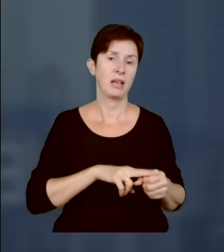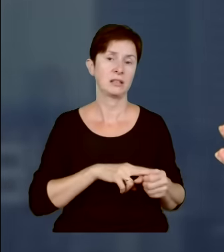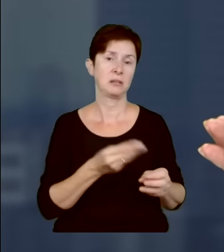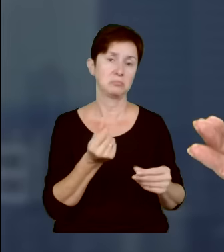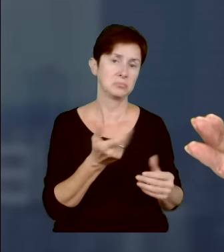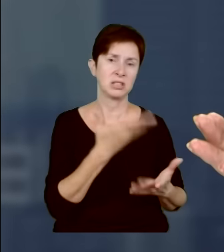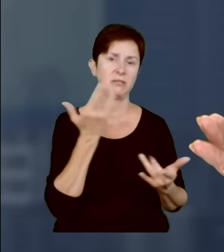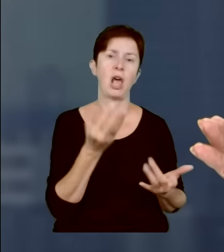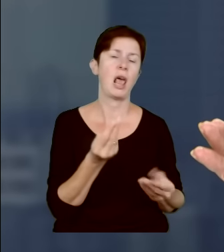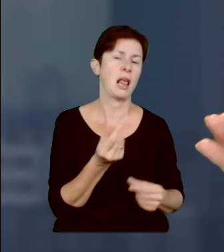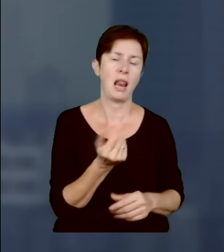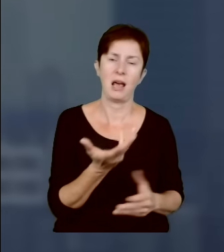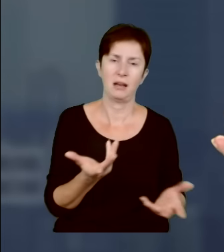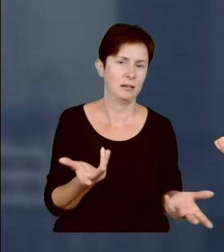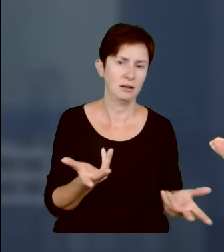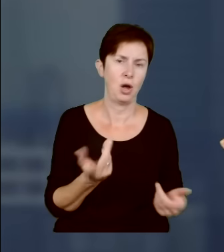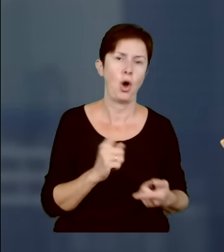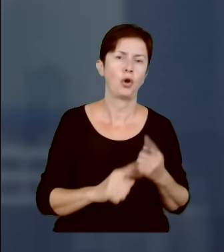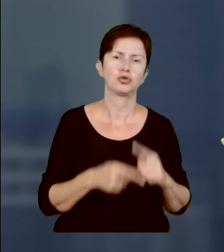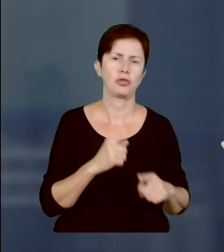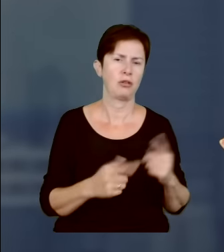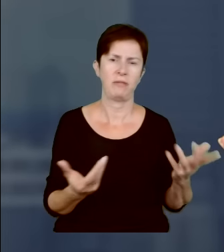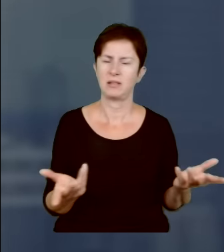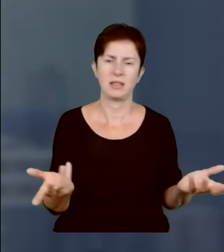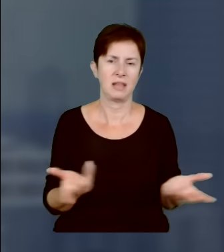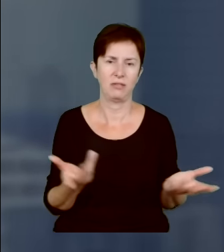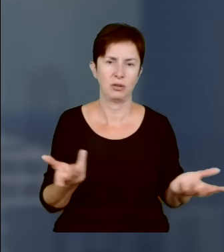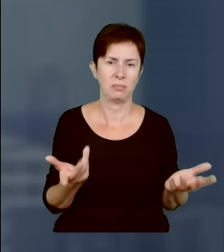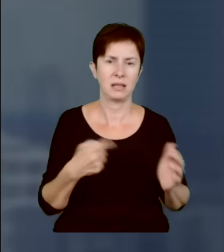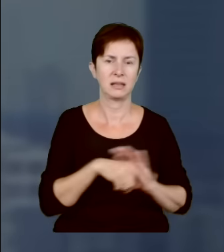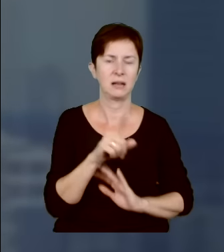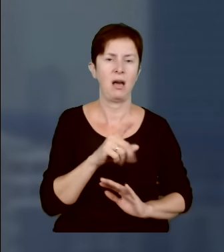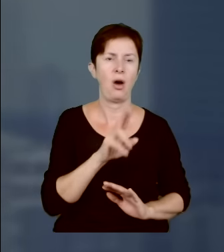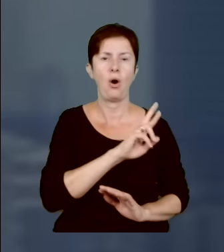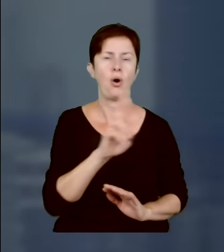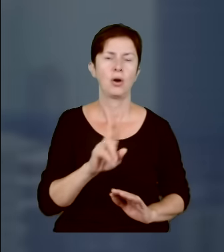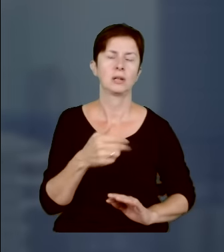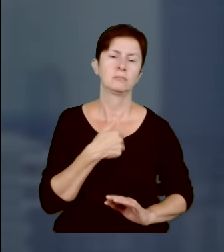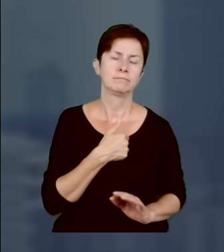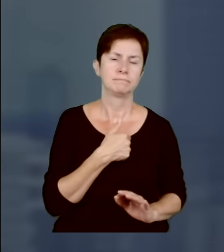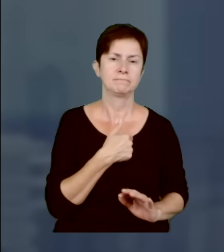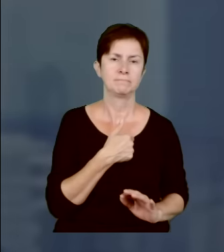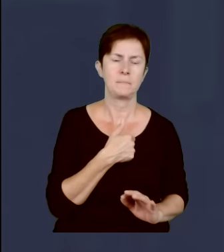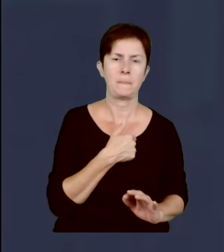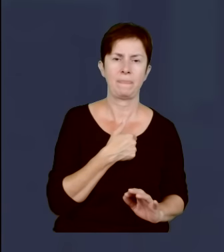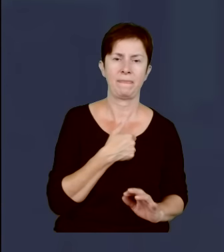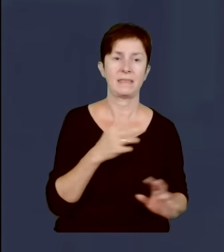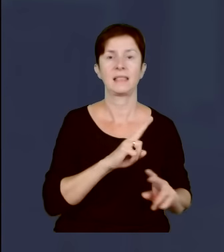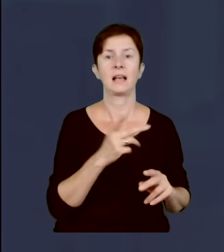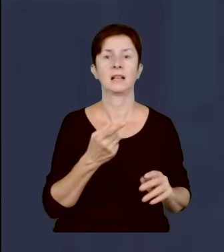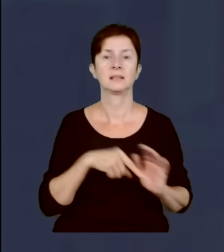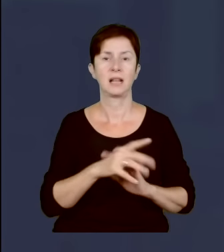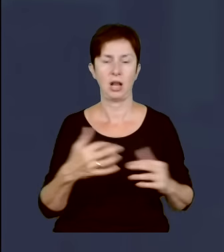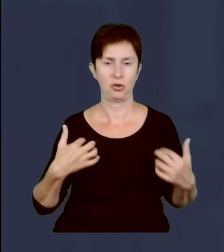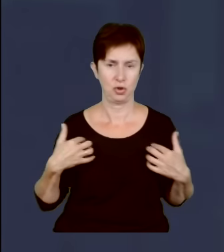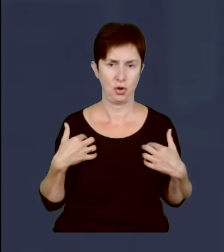jakich wysokości odszkodowania czy zadośćuczynienie dla ofiar. Nie wiadomo kiedy i czy w ogóle... żyjących ofiar. Dla żyjących. W